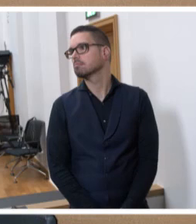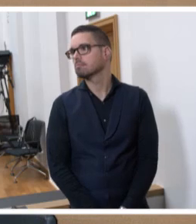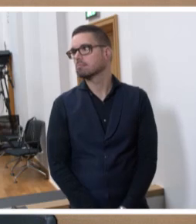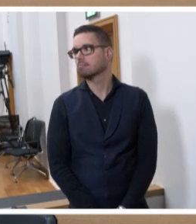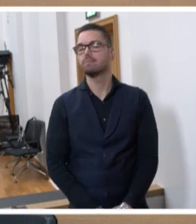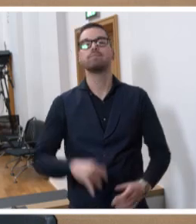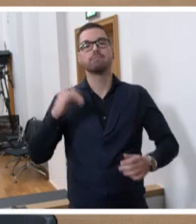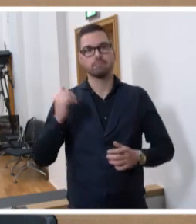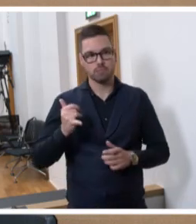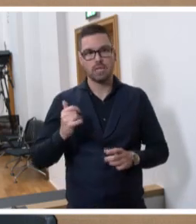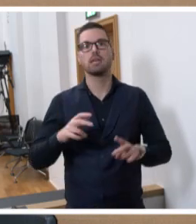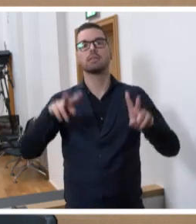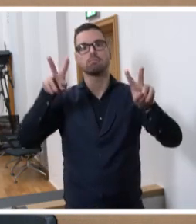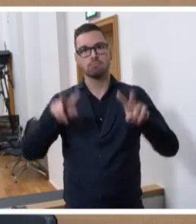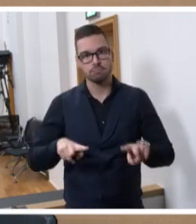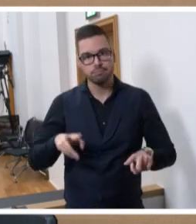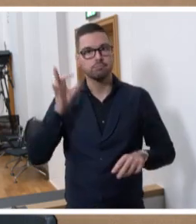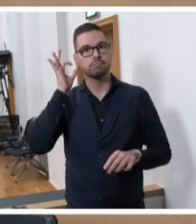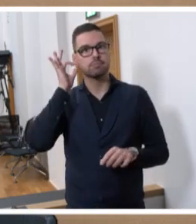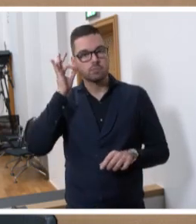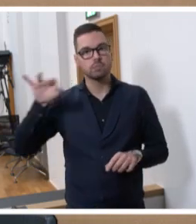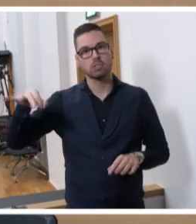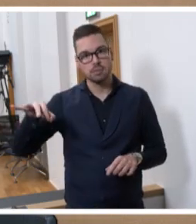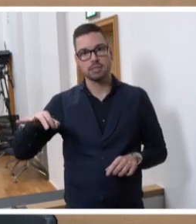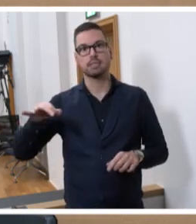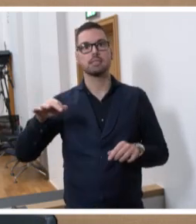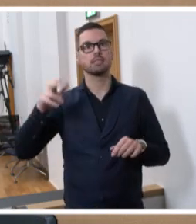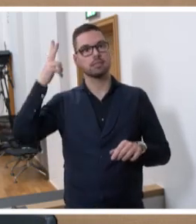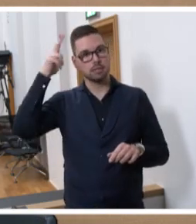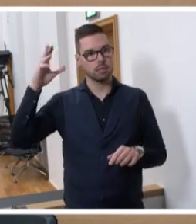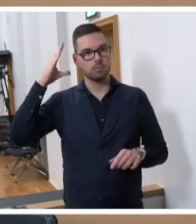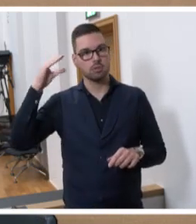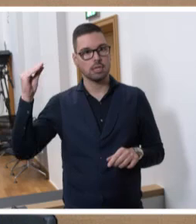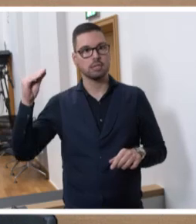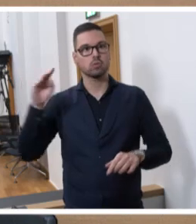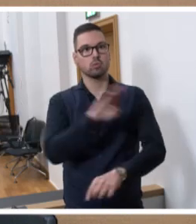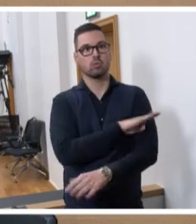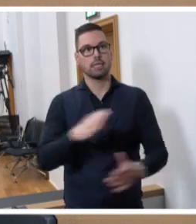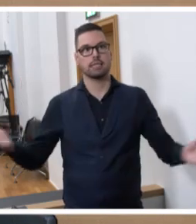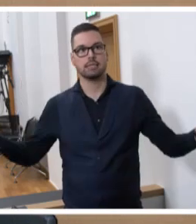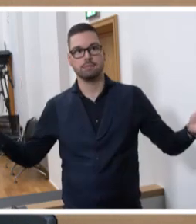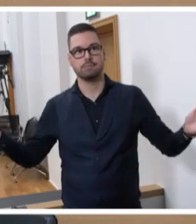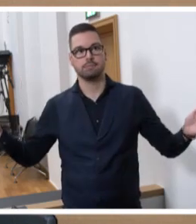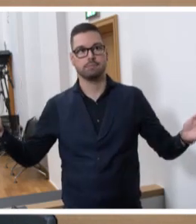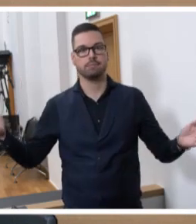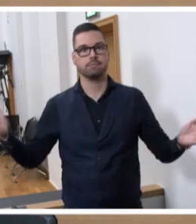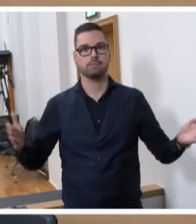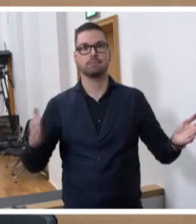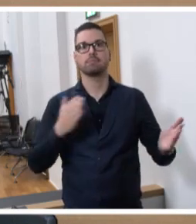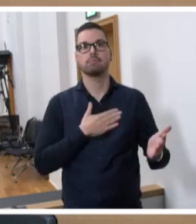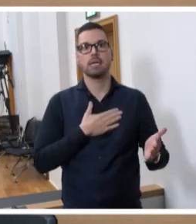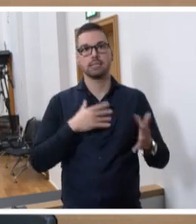Ja, sehr geehrte Frau Präsidentin, sehr geehrte Damen und Herren, liebe Kolleginnen und Kollegen. Bei meiner